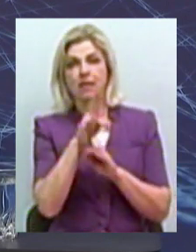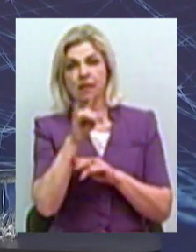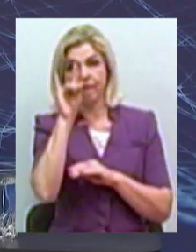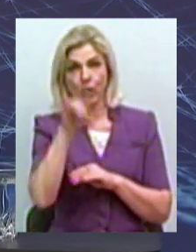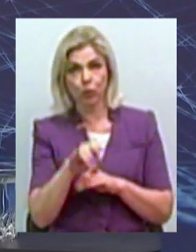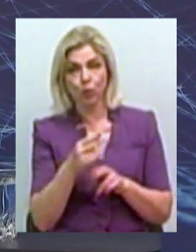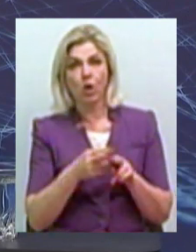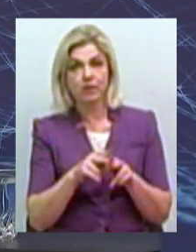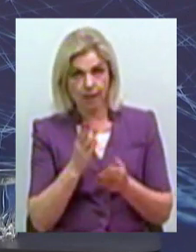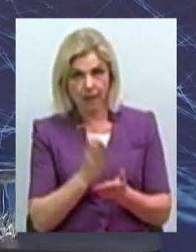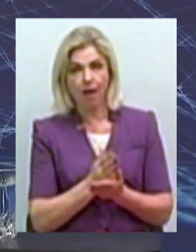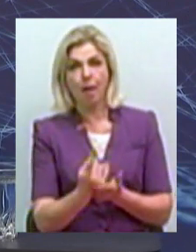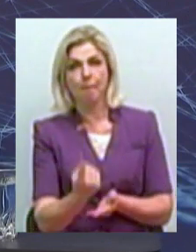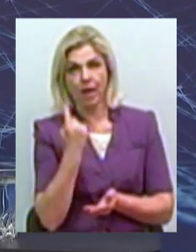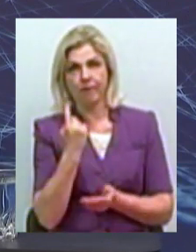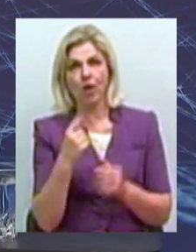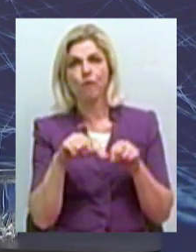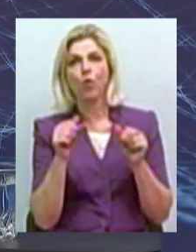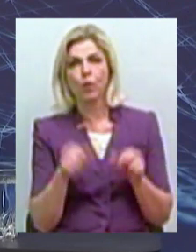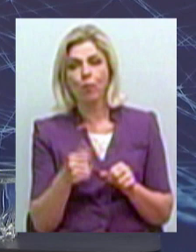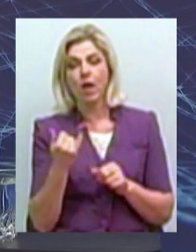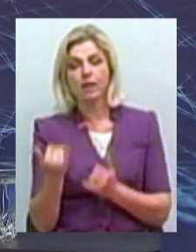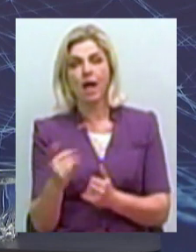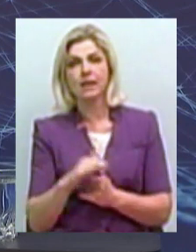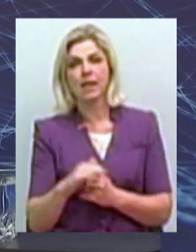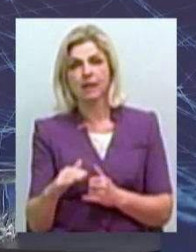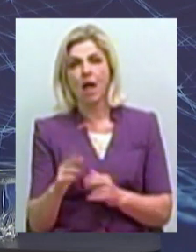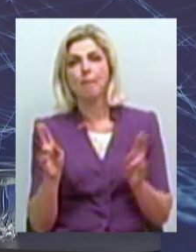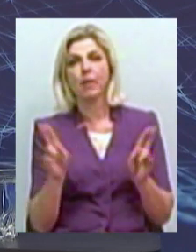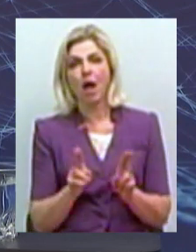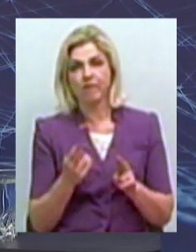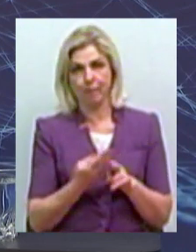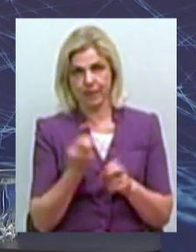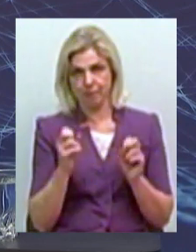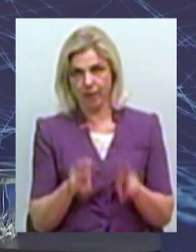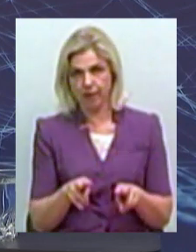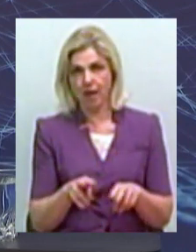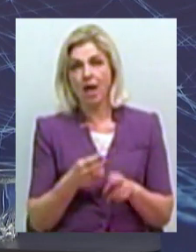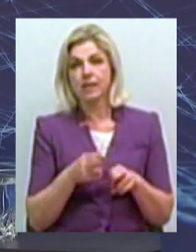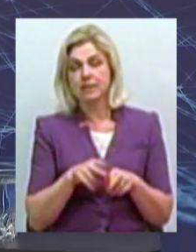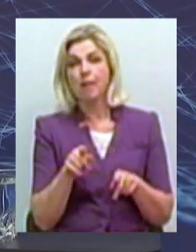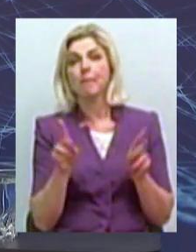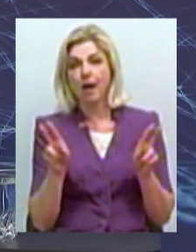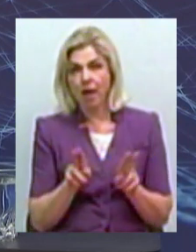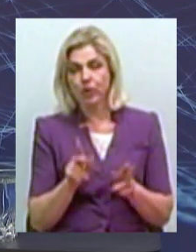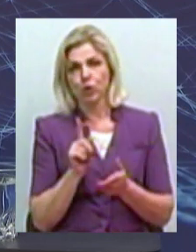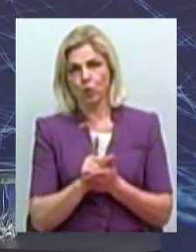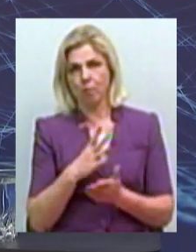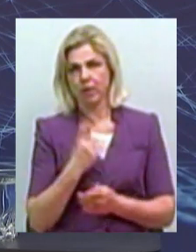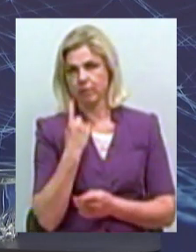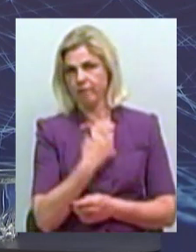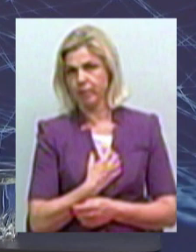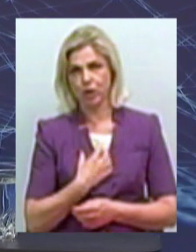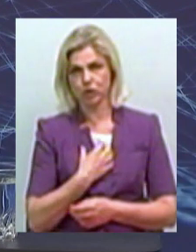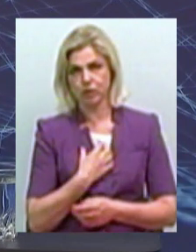це вже є перші, наприклад, формування для дитини правил безпеки. І ці правила безпеки мають бути пріоритетними.